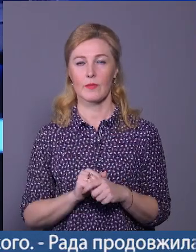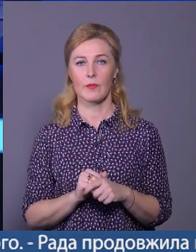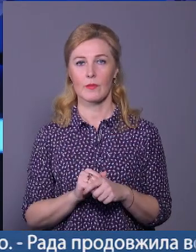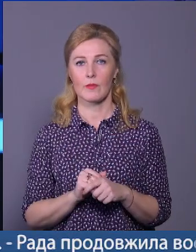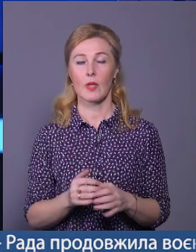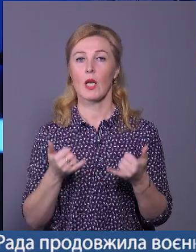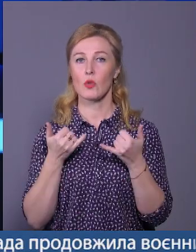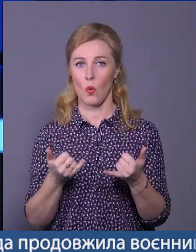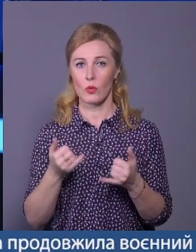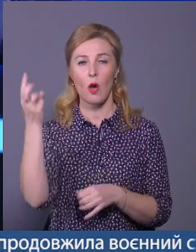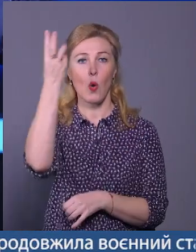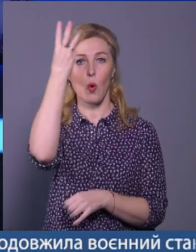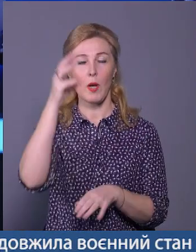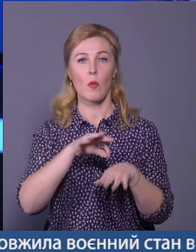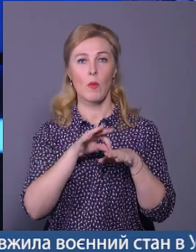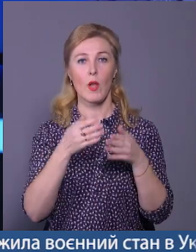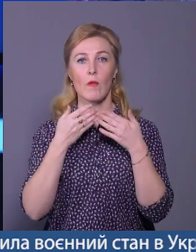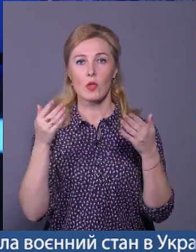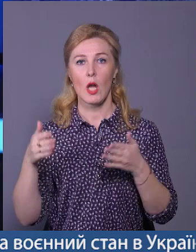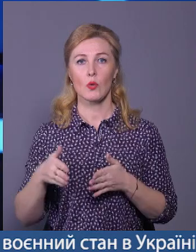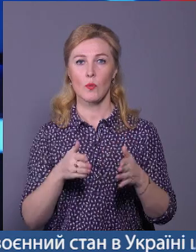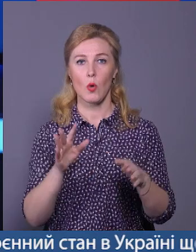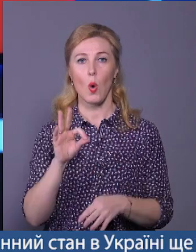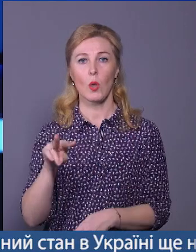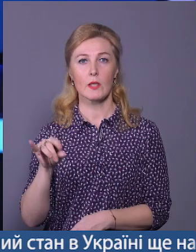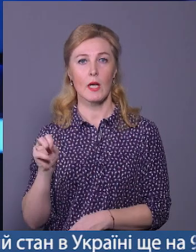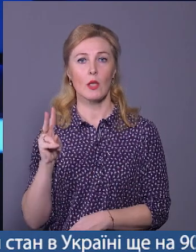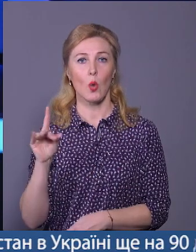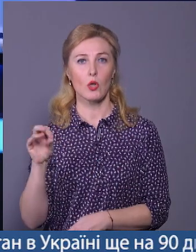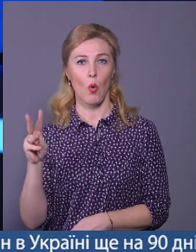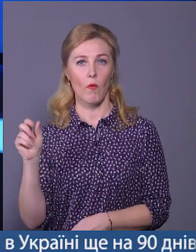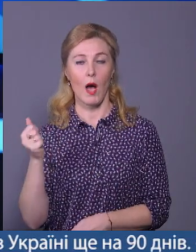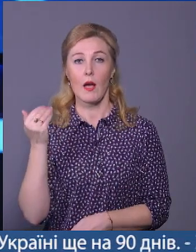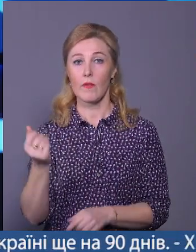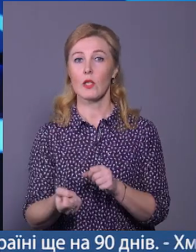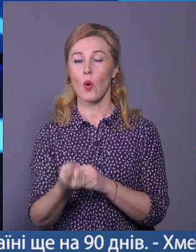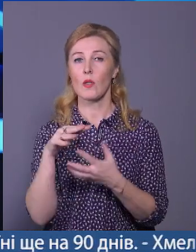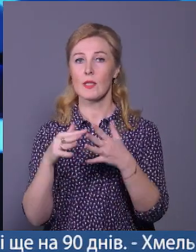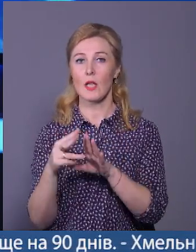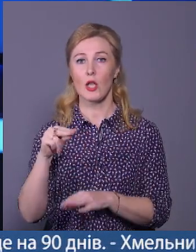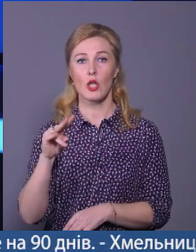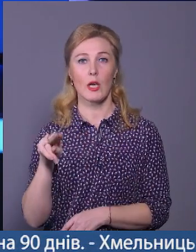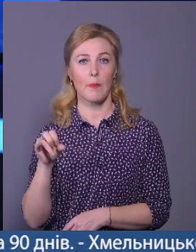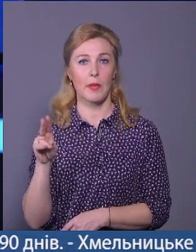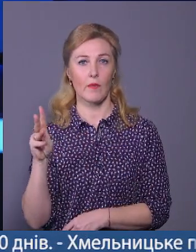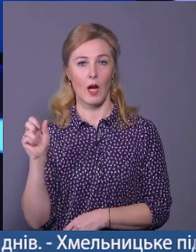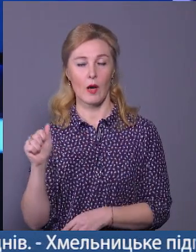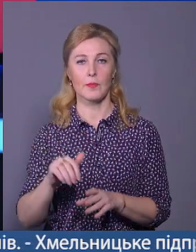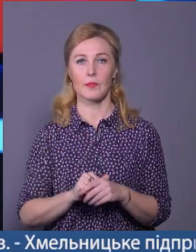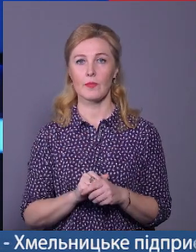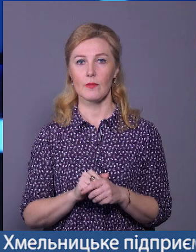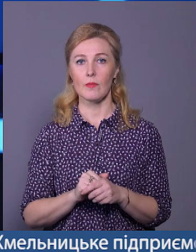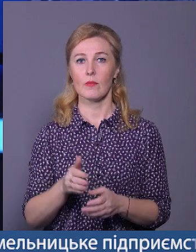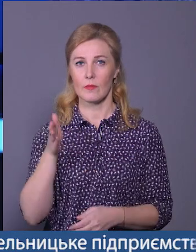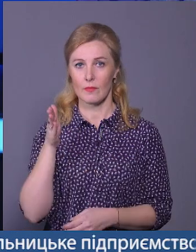Сьогодні у Хмельницькому провели в останню путь Олександра Куршакова. Він родом із села Черепівка Олешинського старостату.